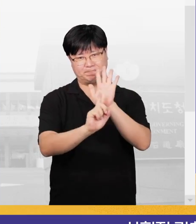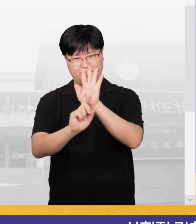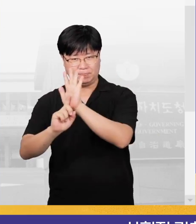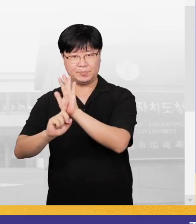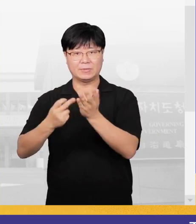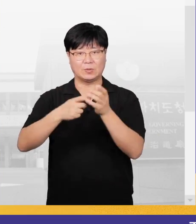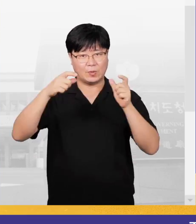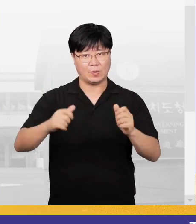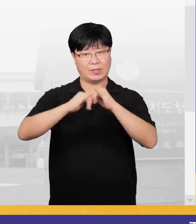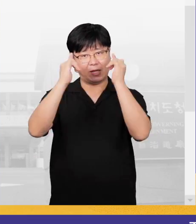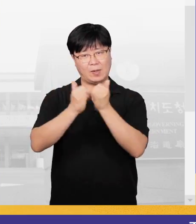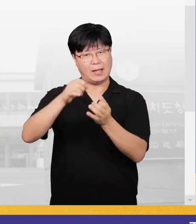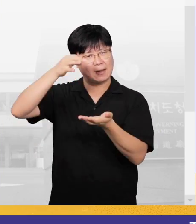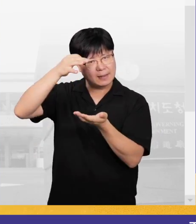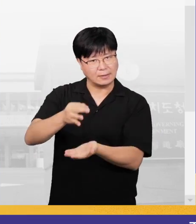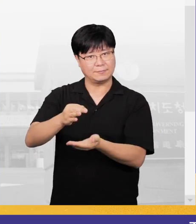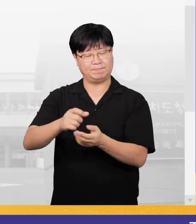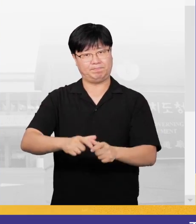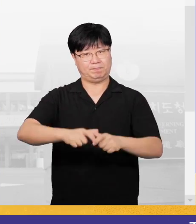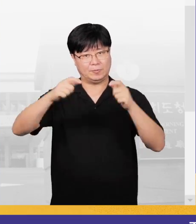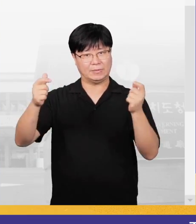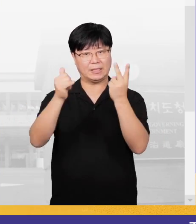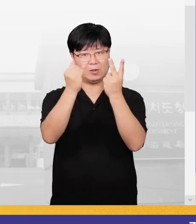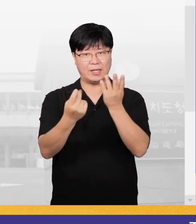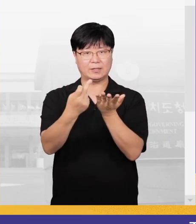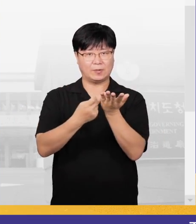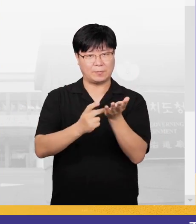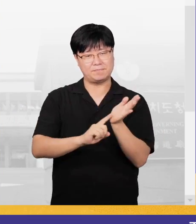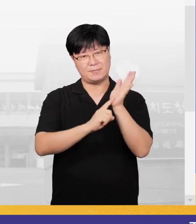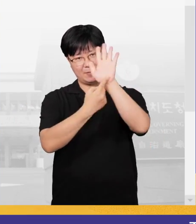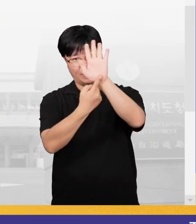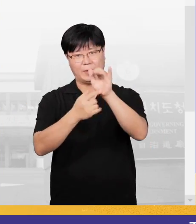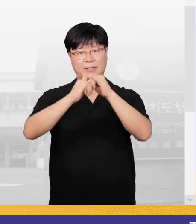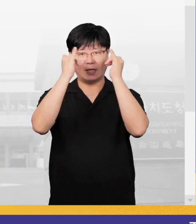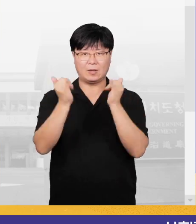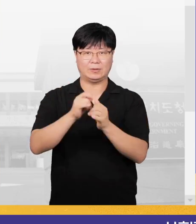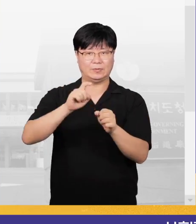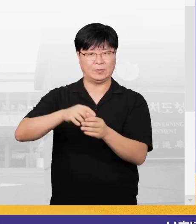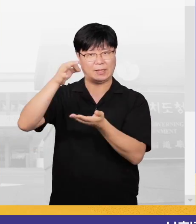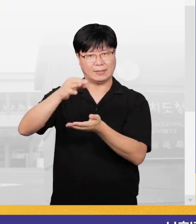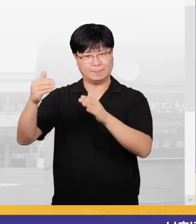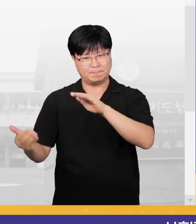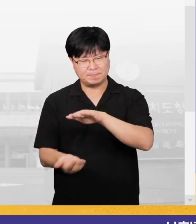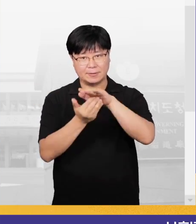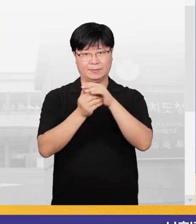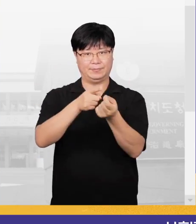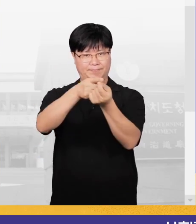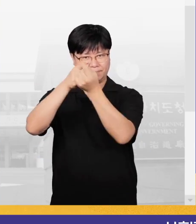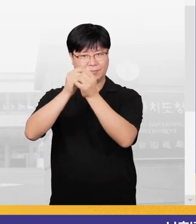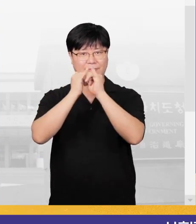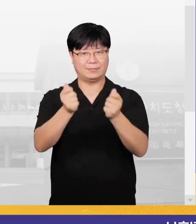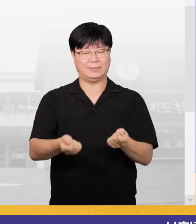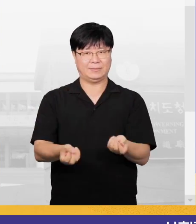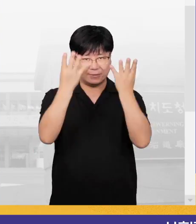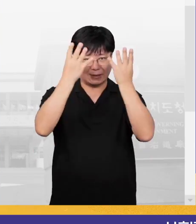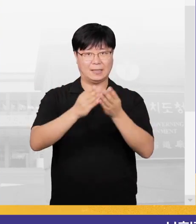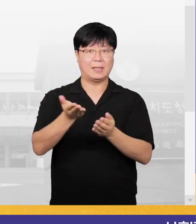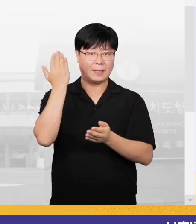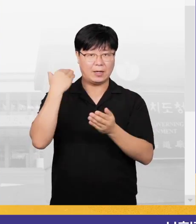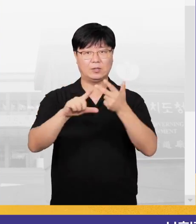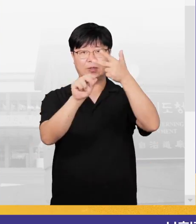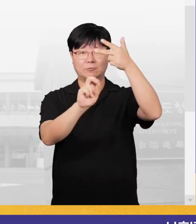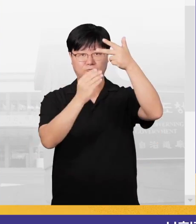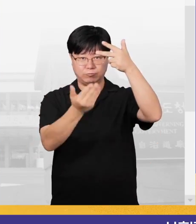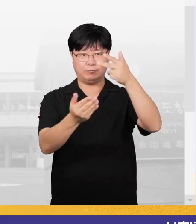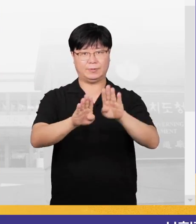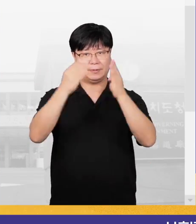홍보하고 지역 내 사회적 가치를 확산하는 제2회 제주를 밝힐 사회적 가치 실현 대상 시상식이 지난달